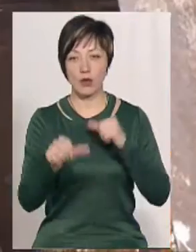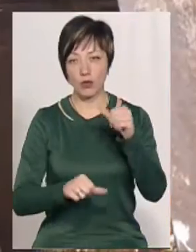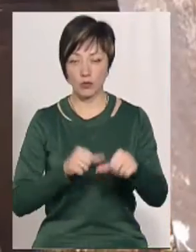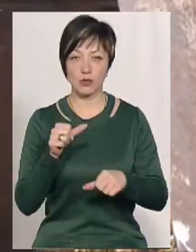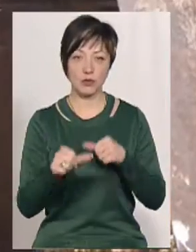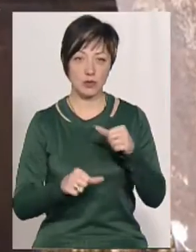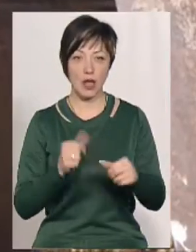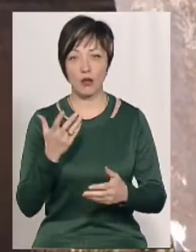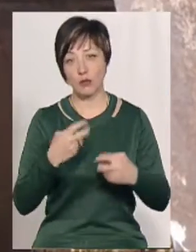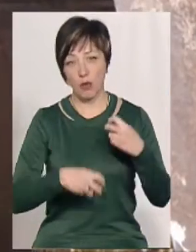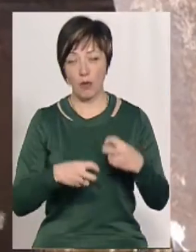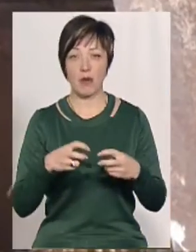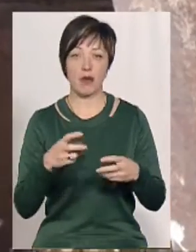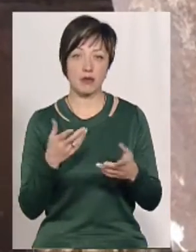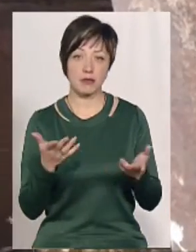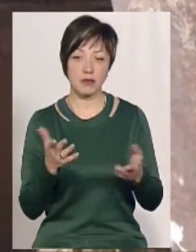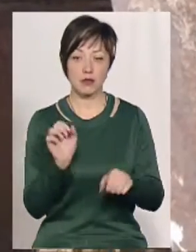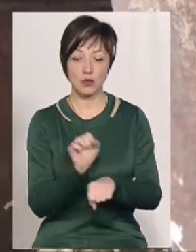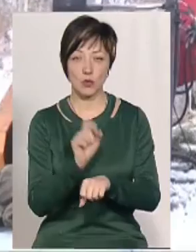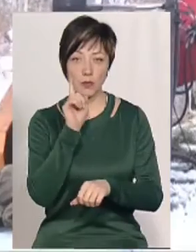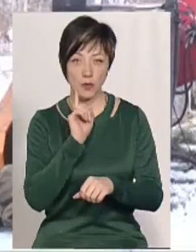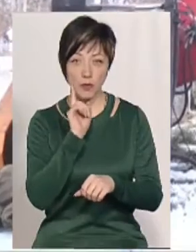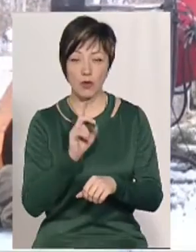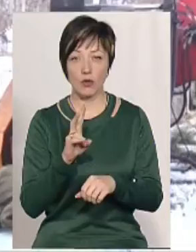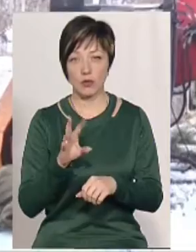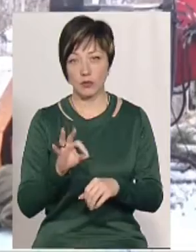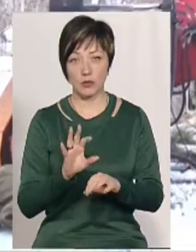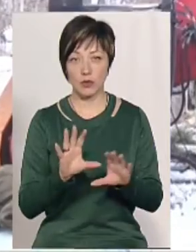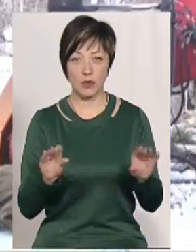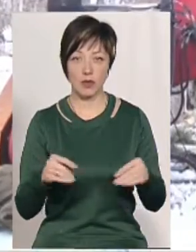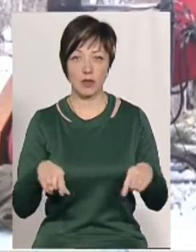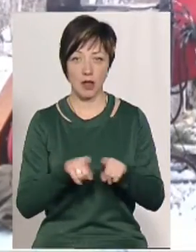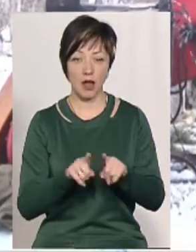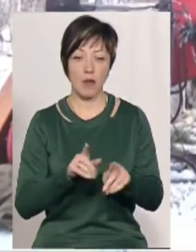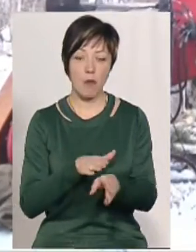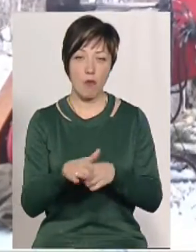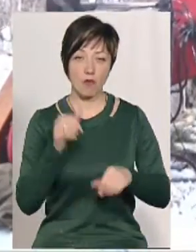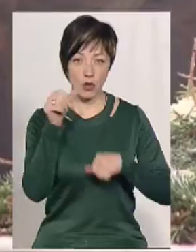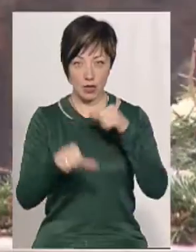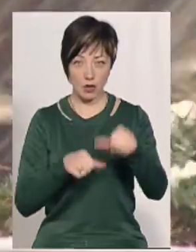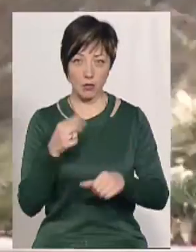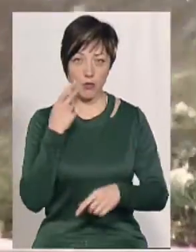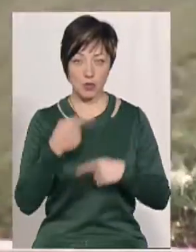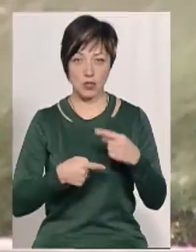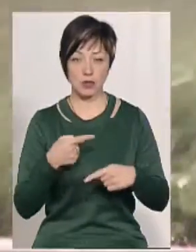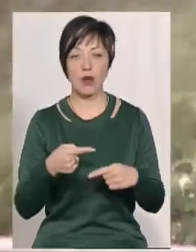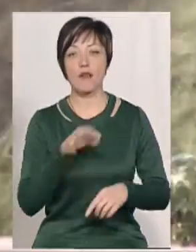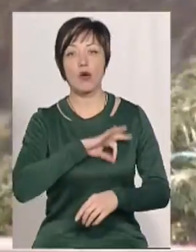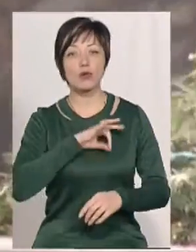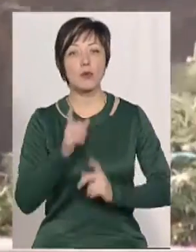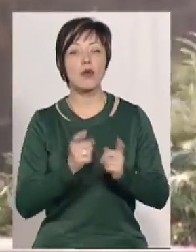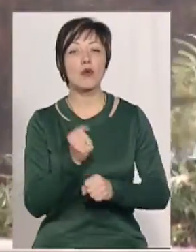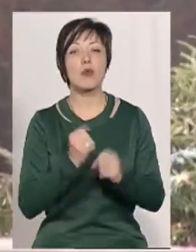хіба що якась поломка є, там обслужування машини, а так то круглий рік постоянно». Використовувати